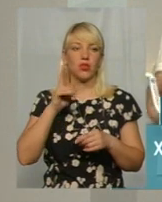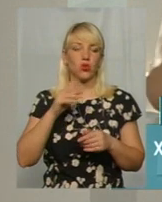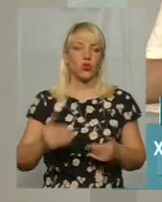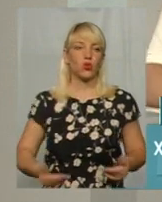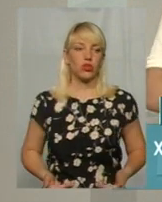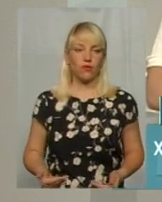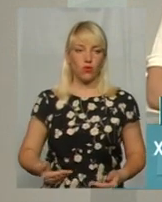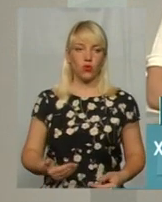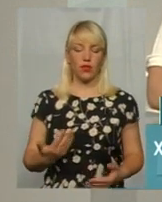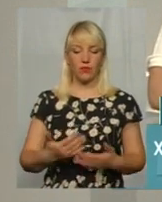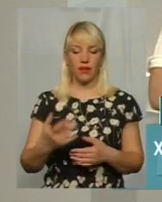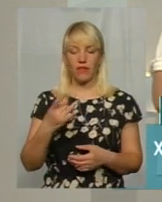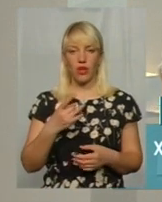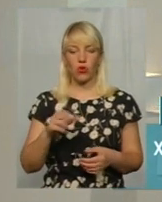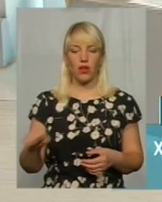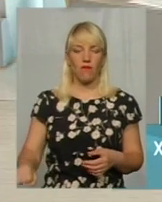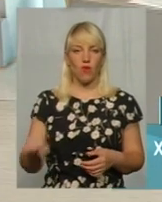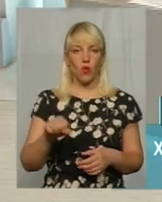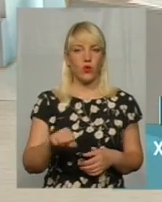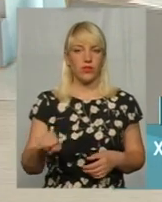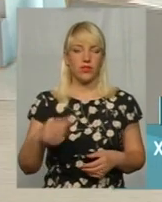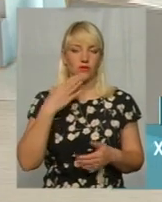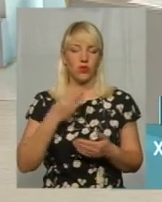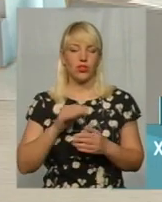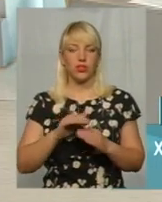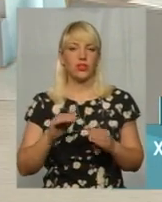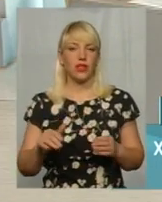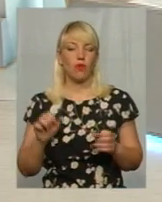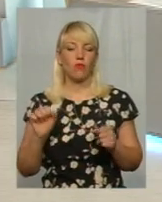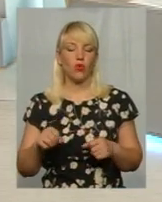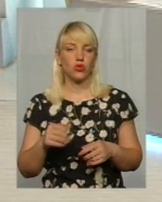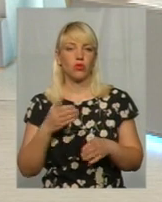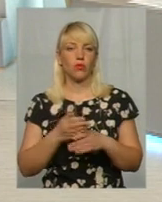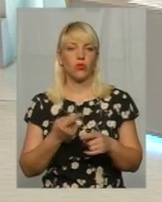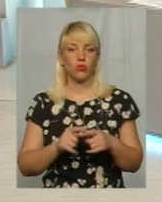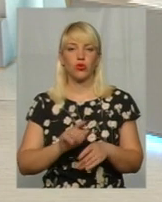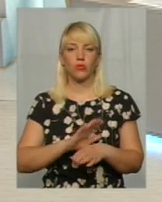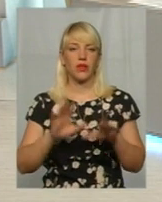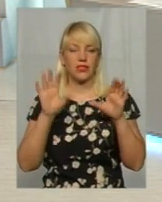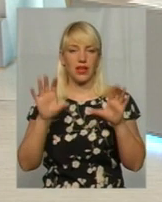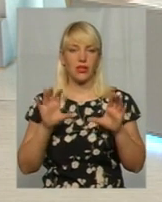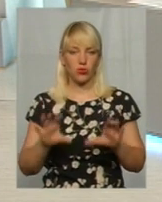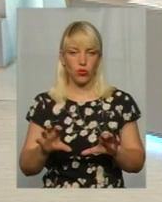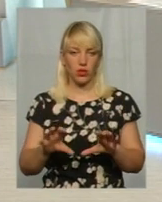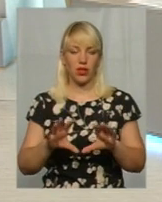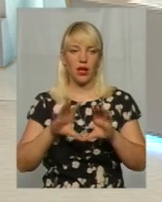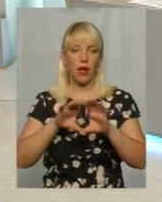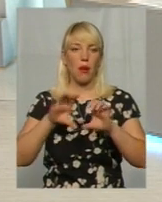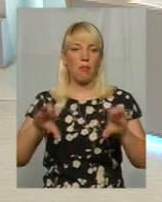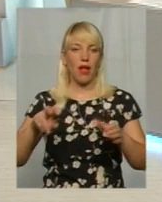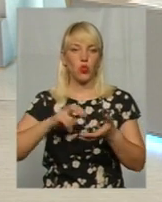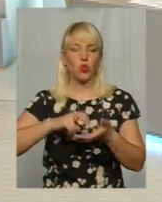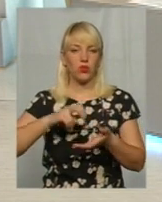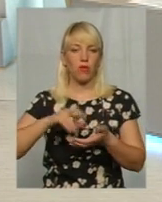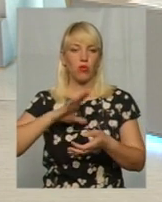вводять своїх дітей на батути, можуть саме посприяти тому, аби з несанкціонованих таких батутів було менше, так? Звичайно.